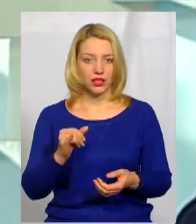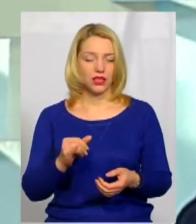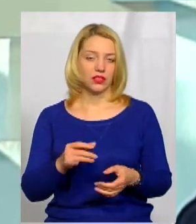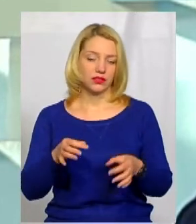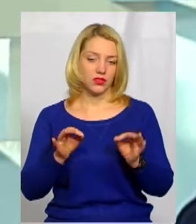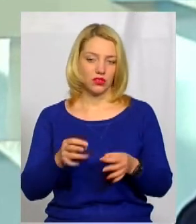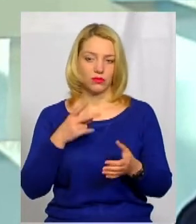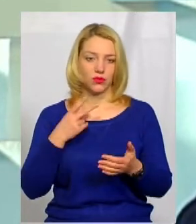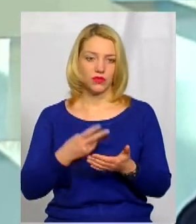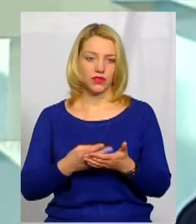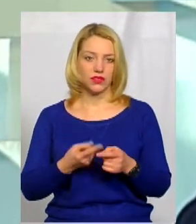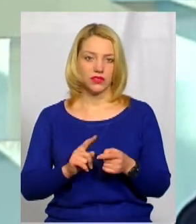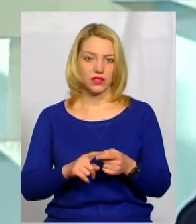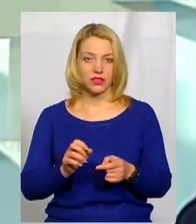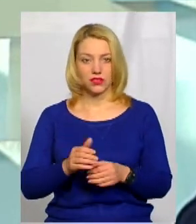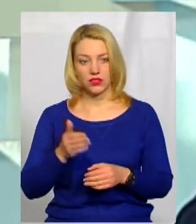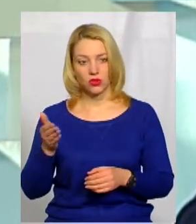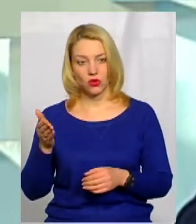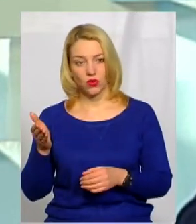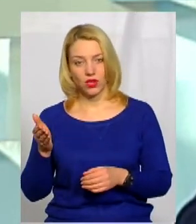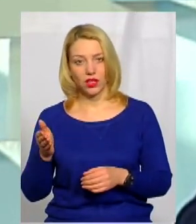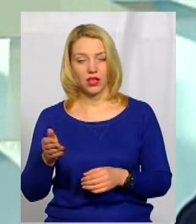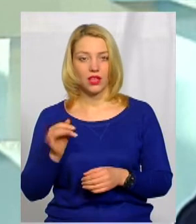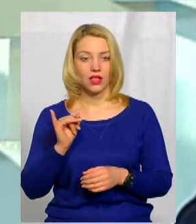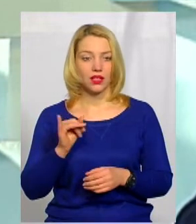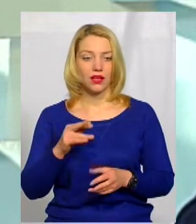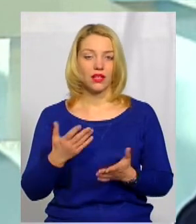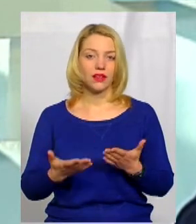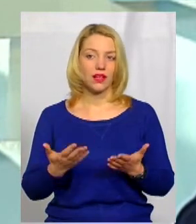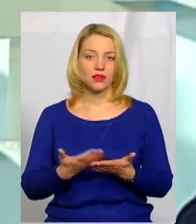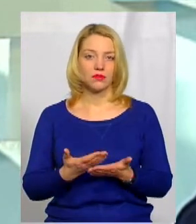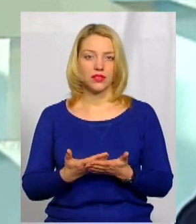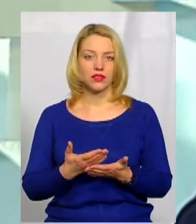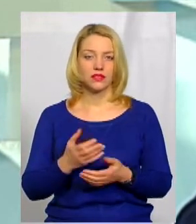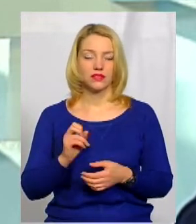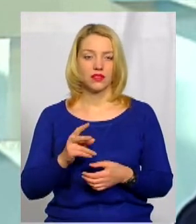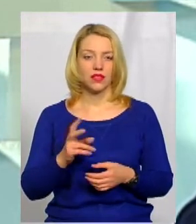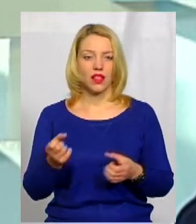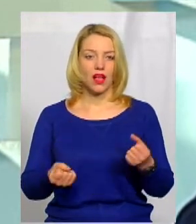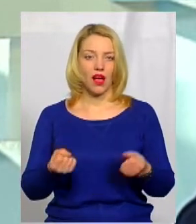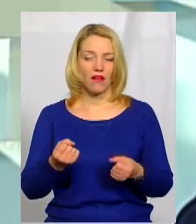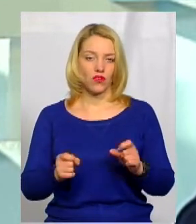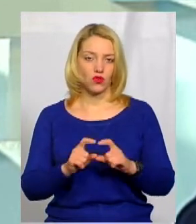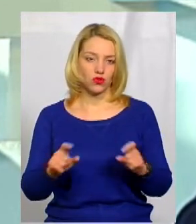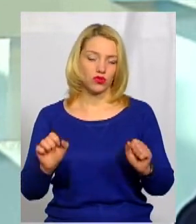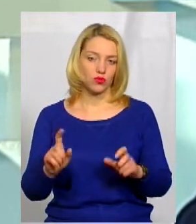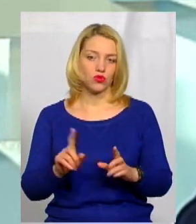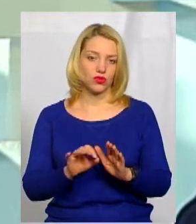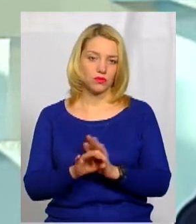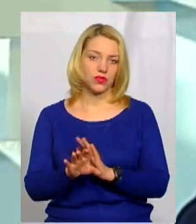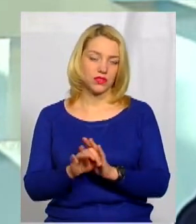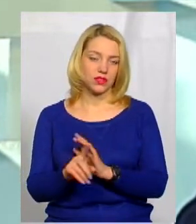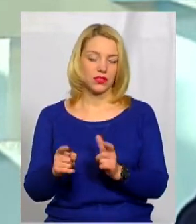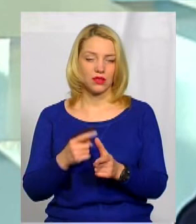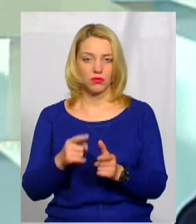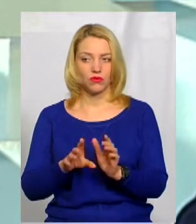звичайно, подивитися на це зі сторони. Як би на автошколи теж зможуть щось підсказати або